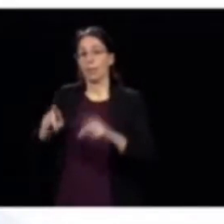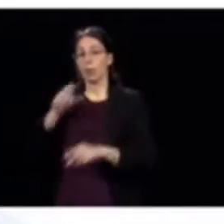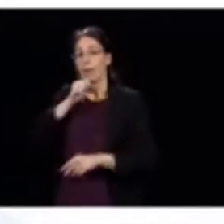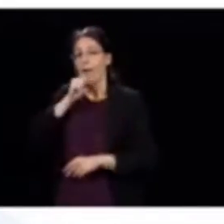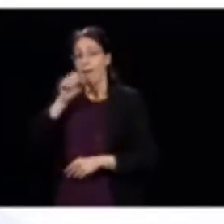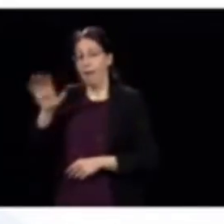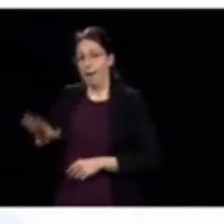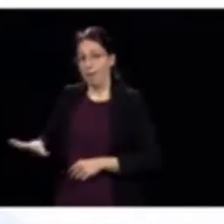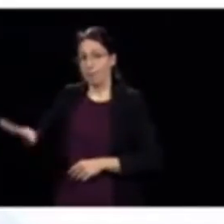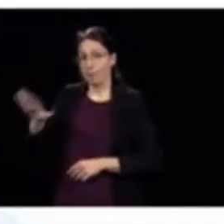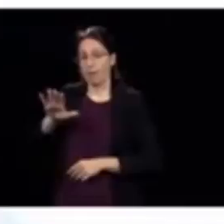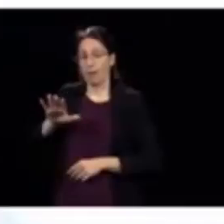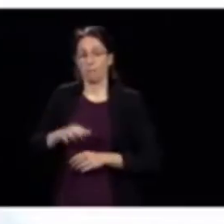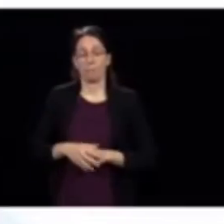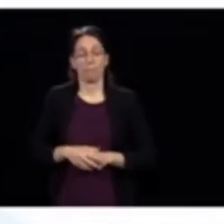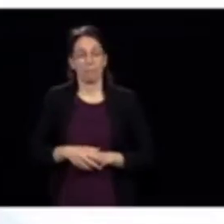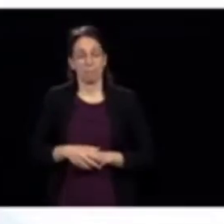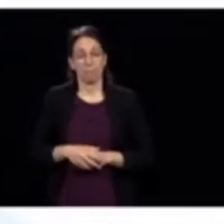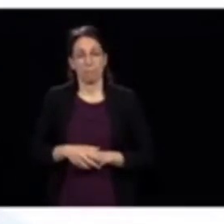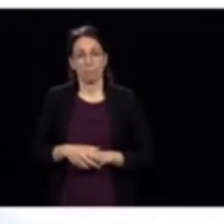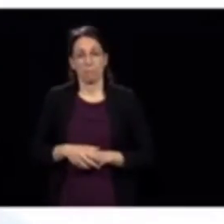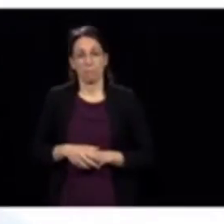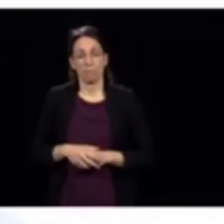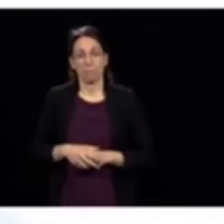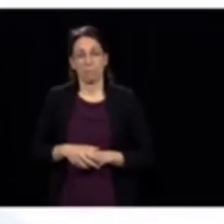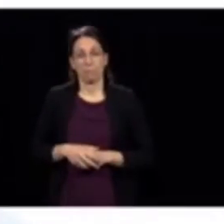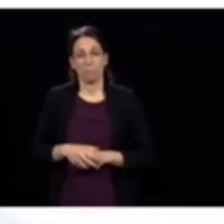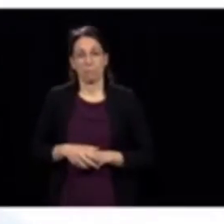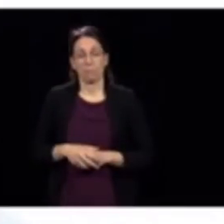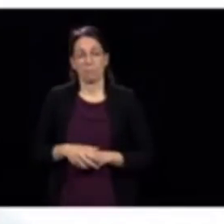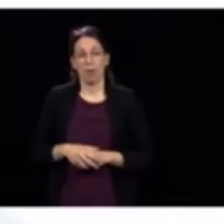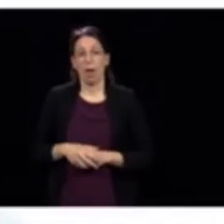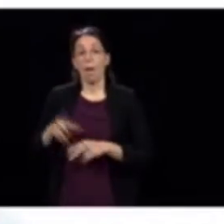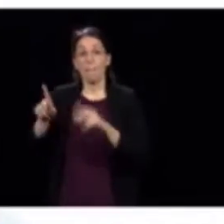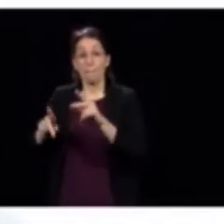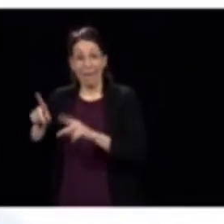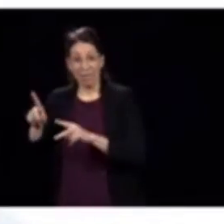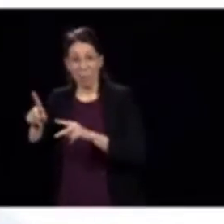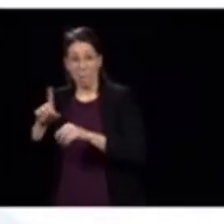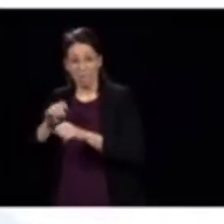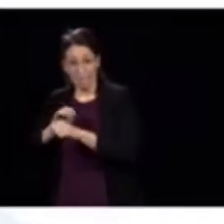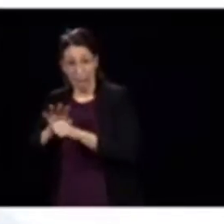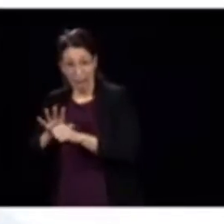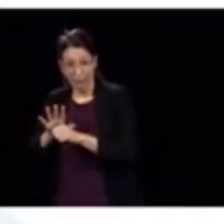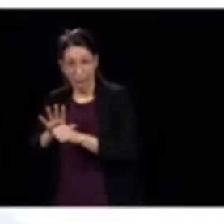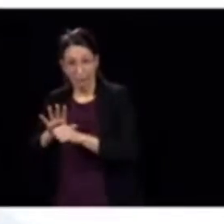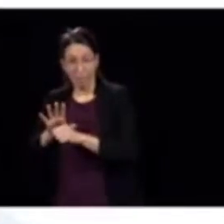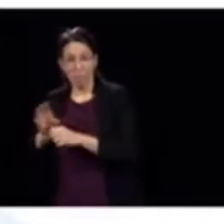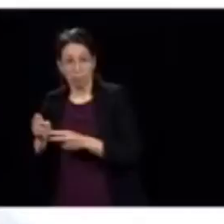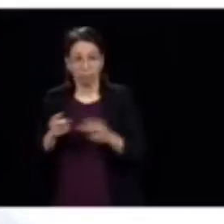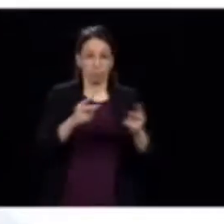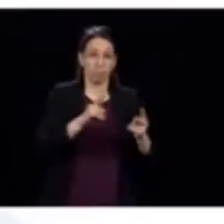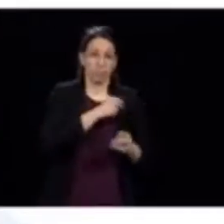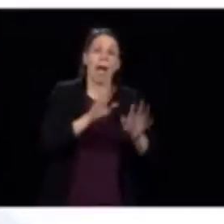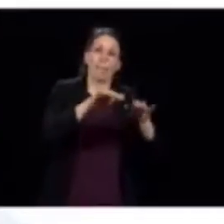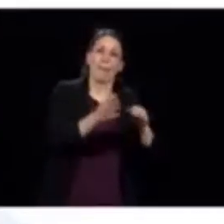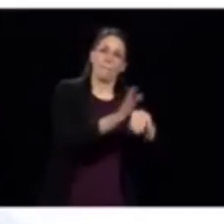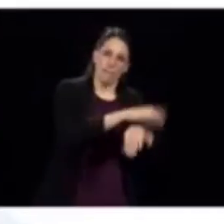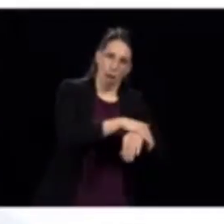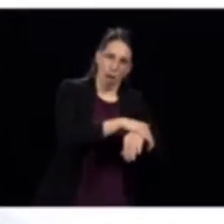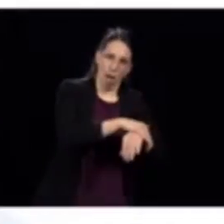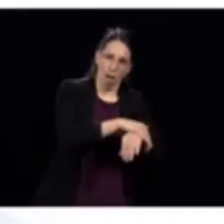aînés. Bon, il y en a qui sont, il y en a beaucoup qui ont décédé après leur transfert à l'hôpital, mais leur provenance, là,